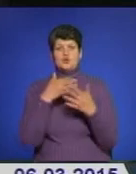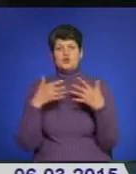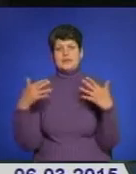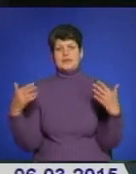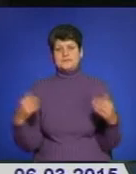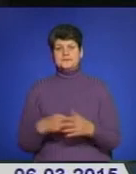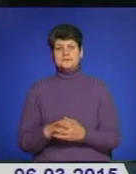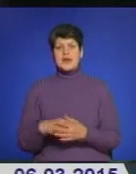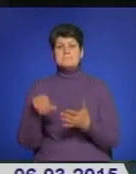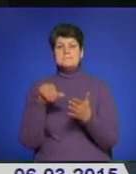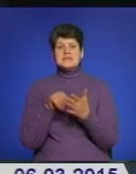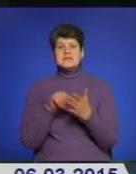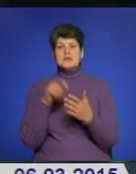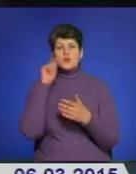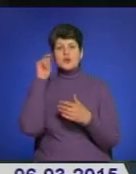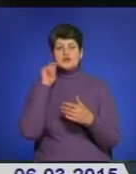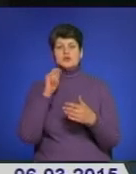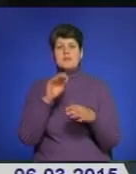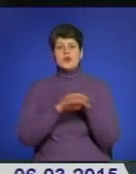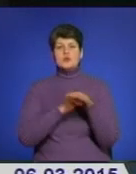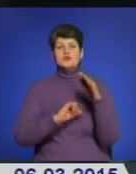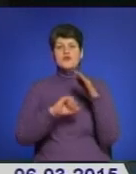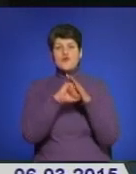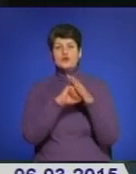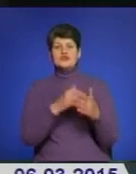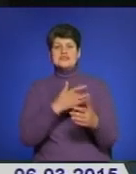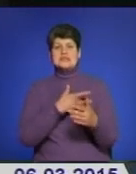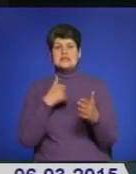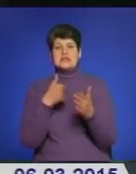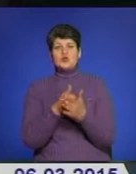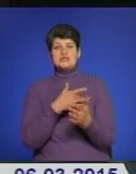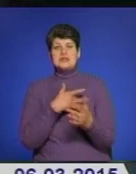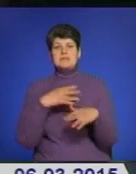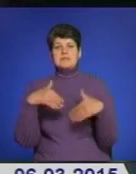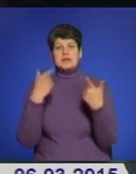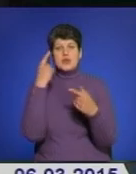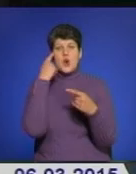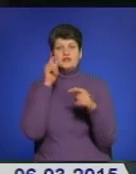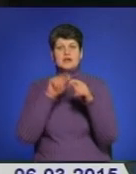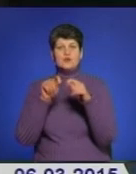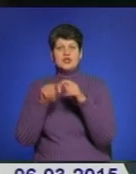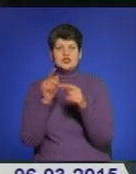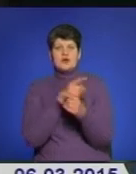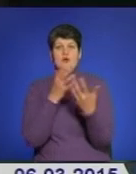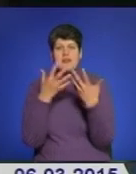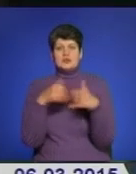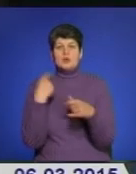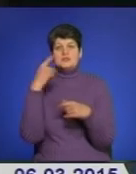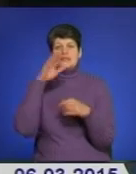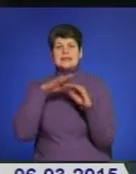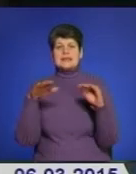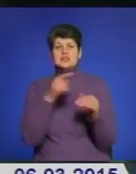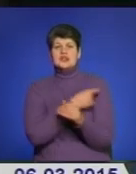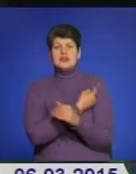Представники всеукраїнського благодійного фонду «Серце до серця» передали офтальмологічне обладнання обласній дитячій лікарні. Це